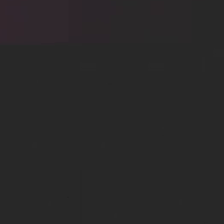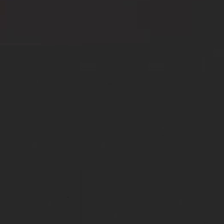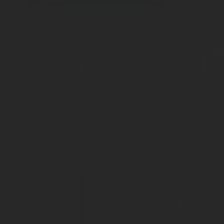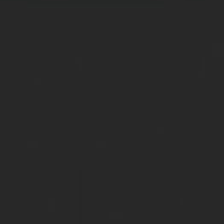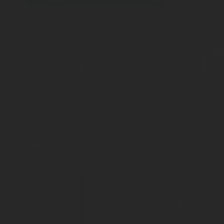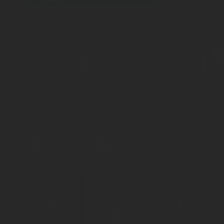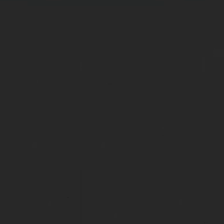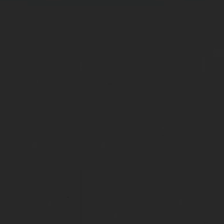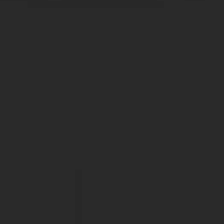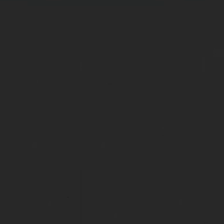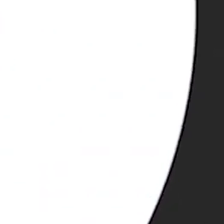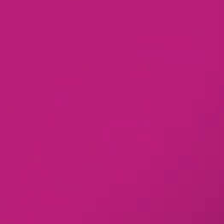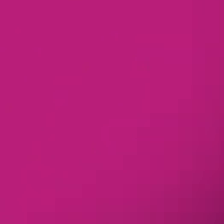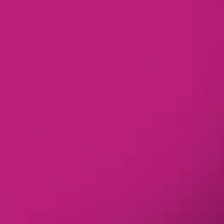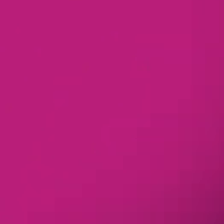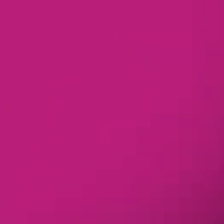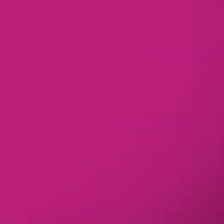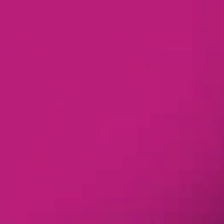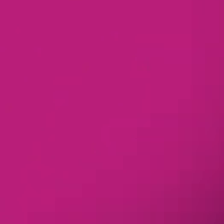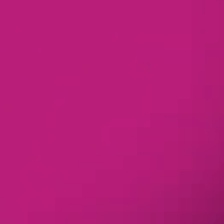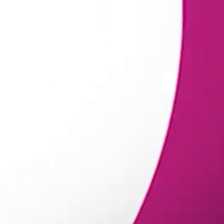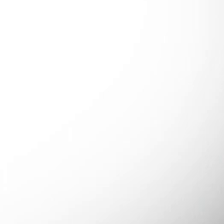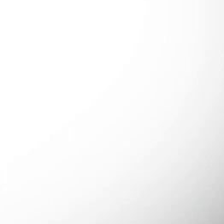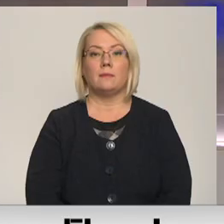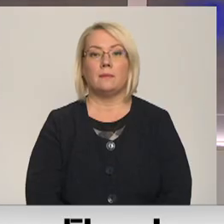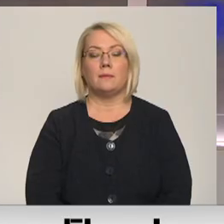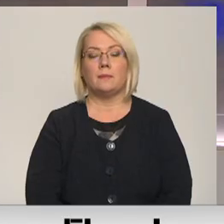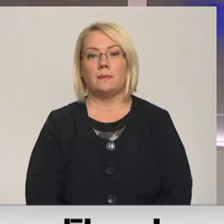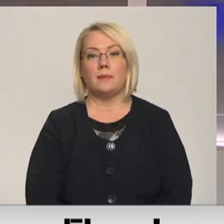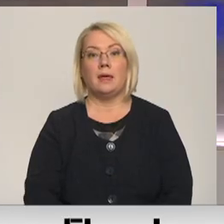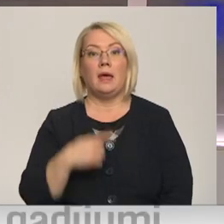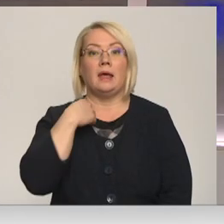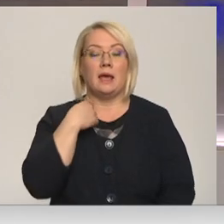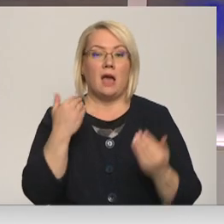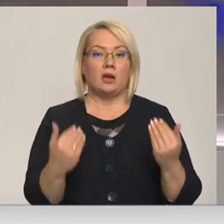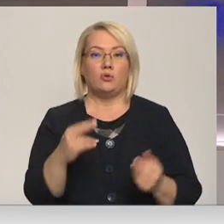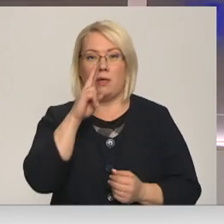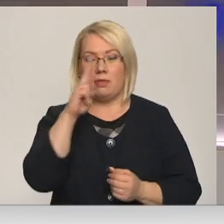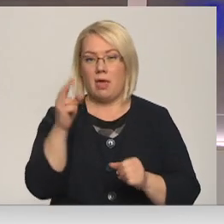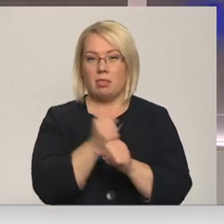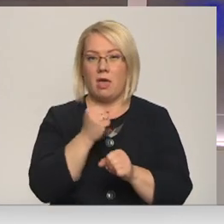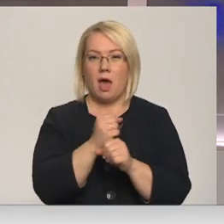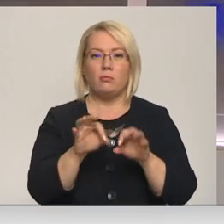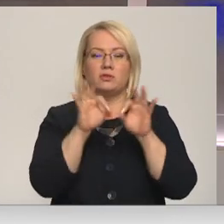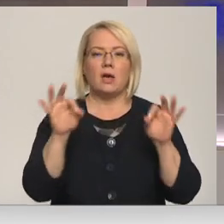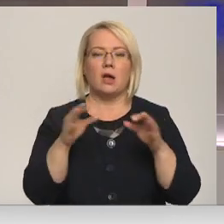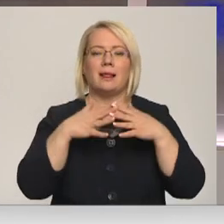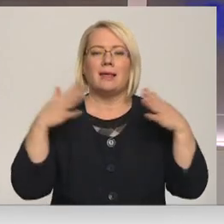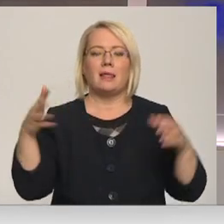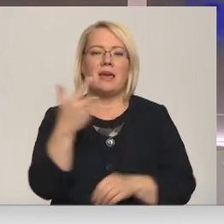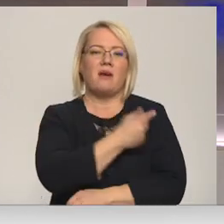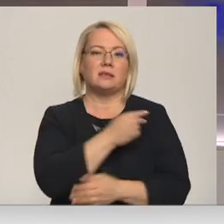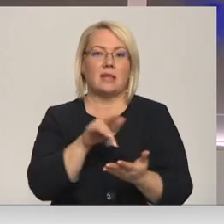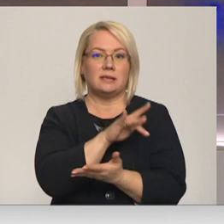Re, visi ēters ir te! Rīgā šunadēļ darba atsaukuši Lielie vakcinācijas